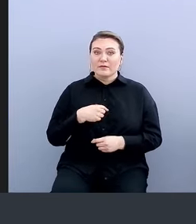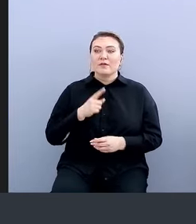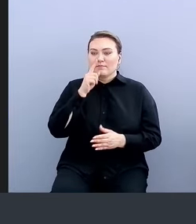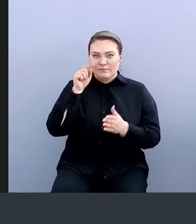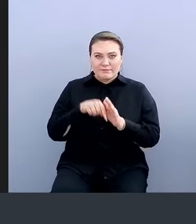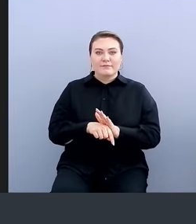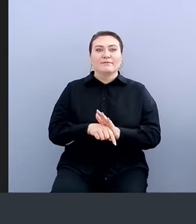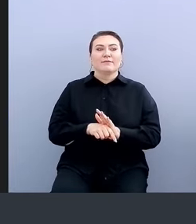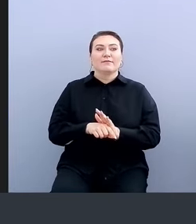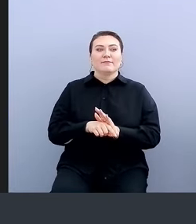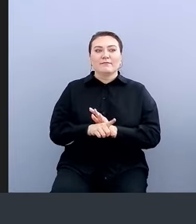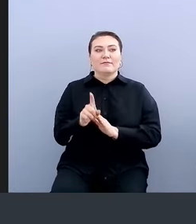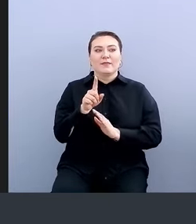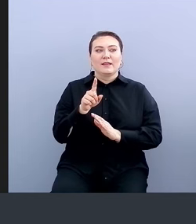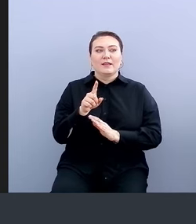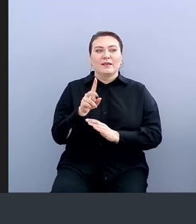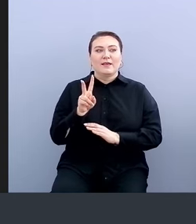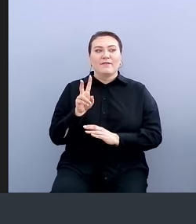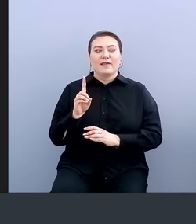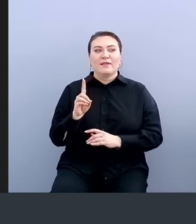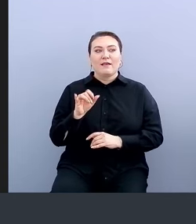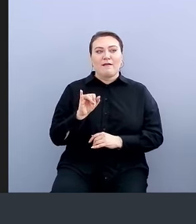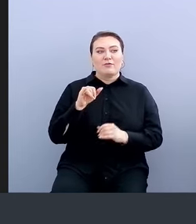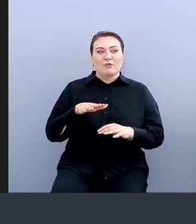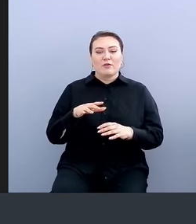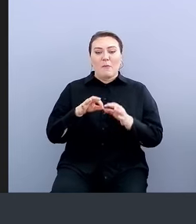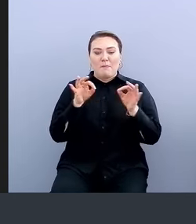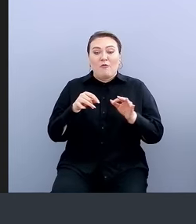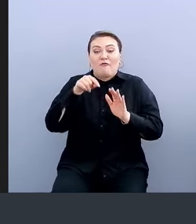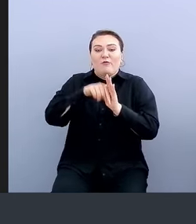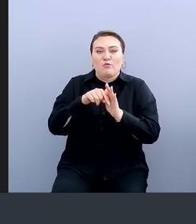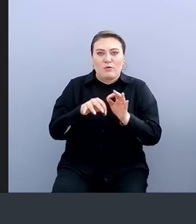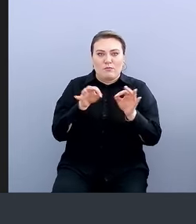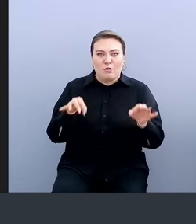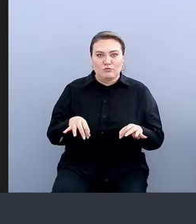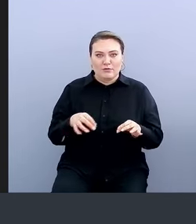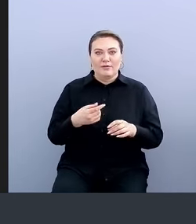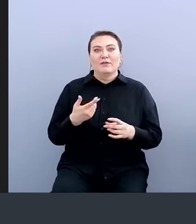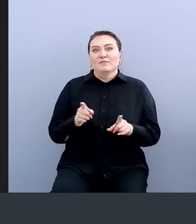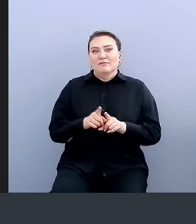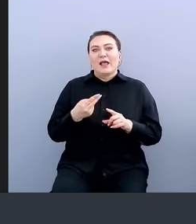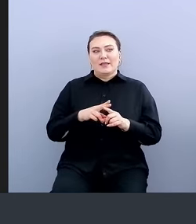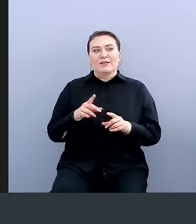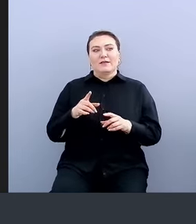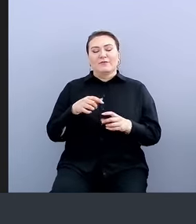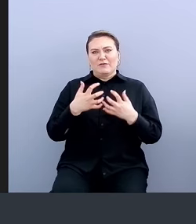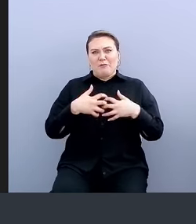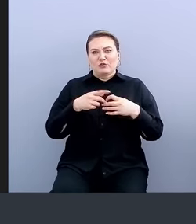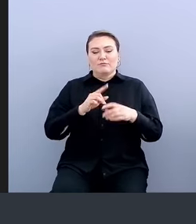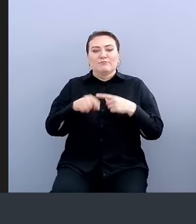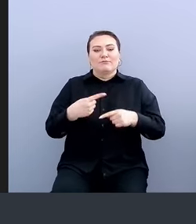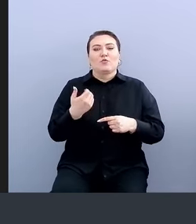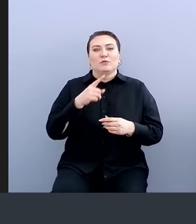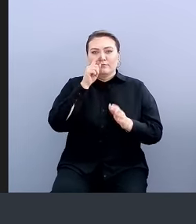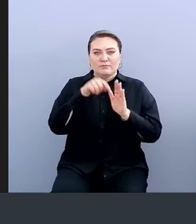попадаю в VDI решение, то есть у меня браузер внутри браузера, по факту это виртуалка, в рамках которого с этой машины уже есть доступ в